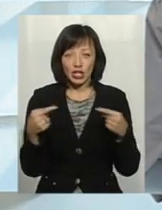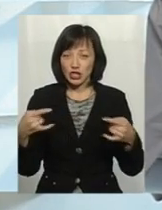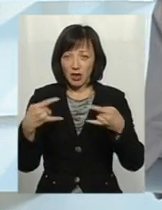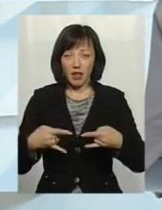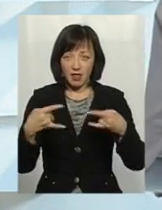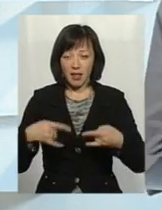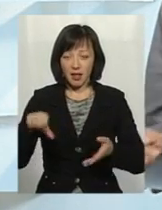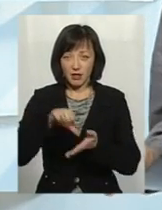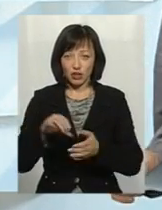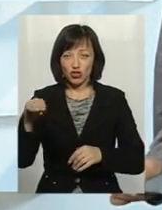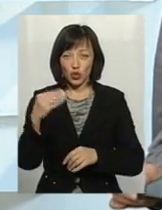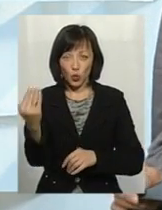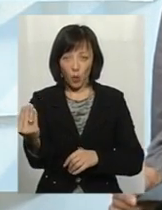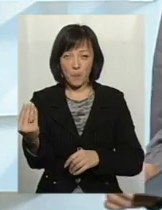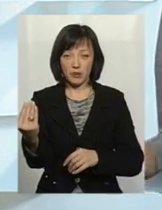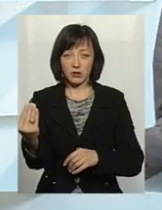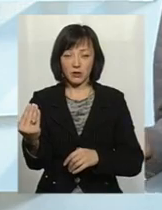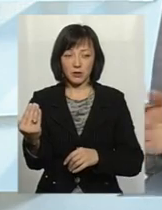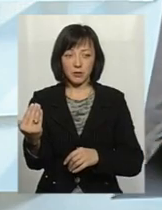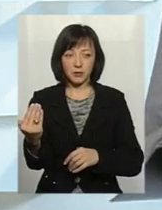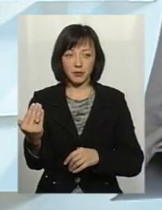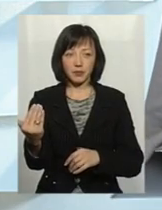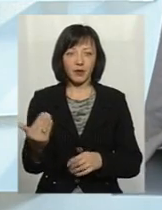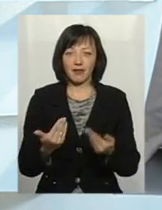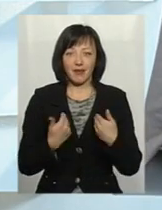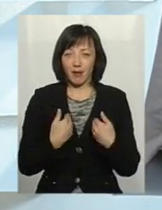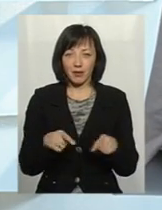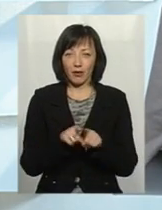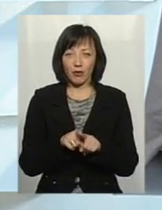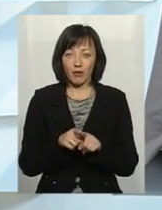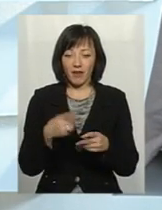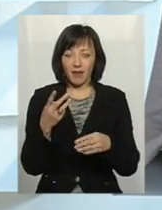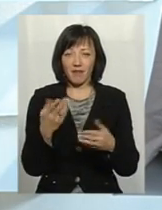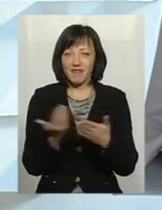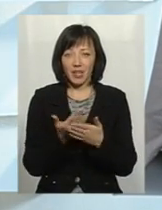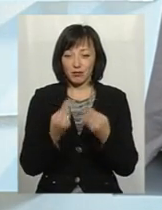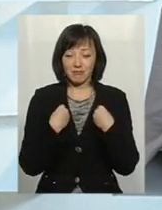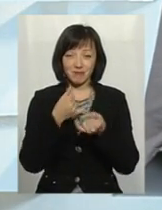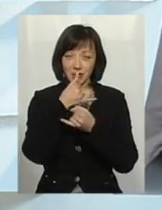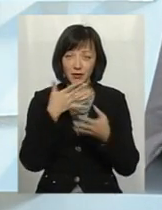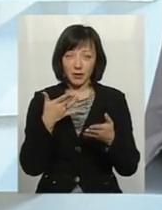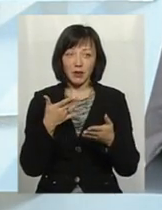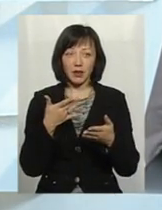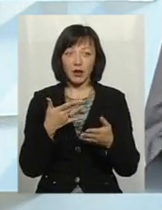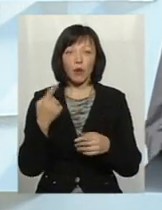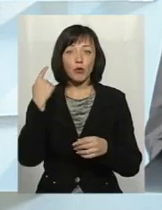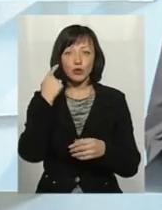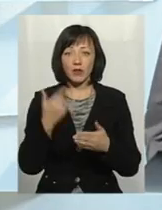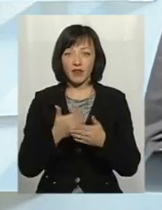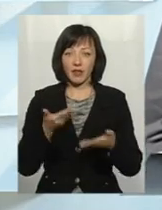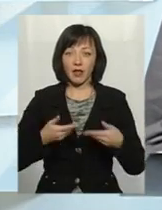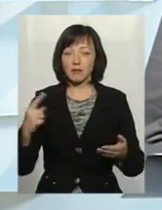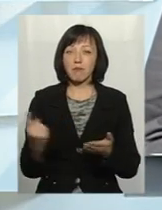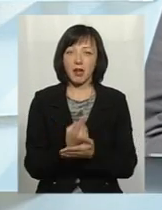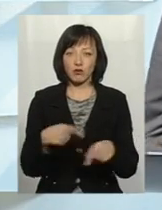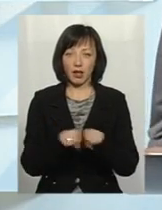представники інших каналів нам такого відео надати не змогли і почули від нас вперше про